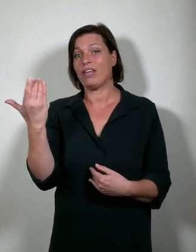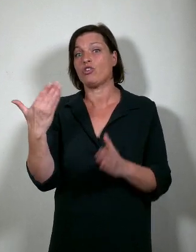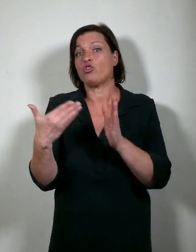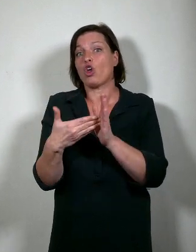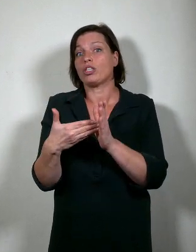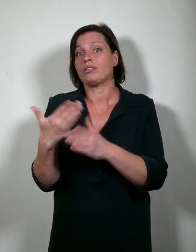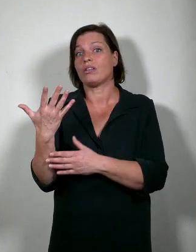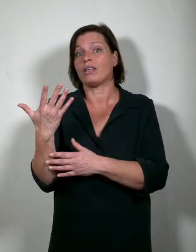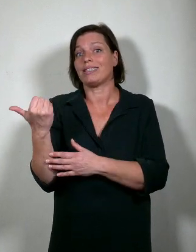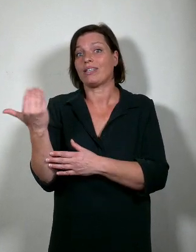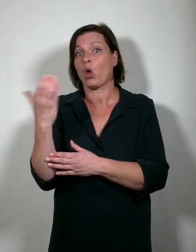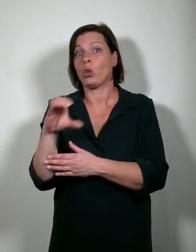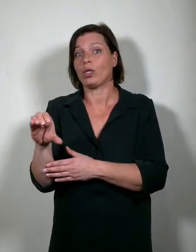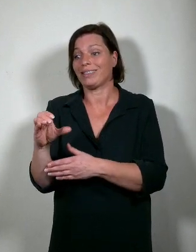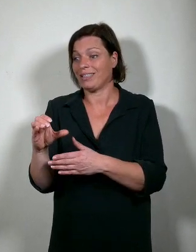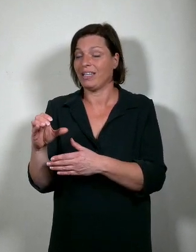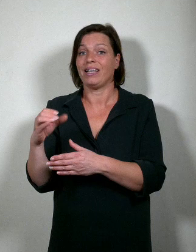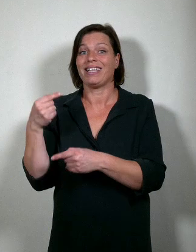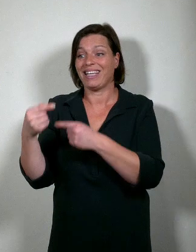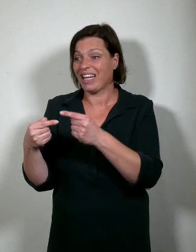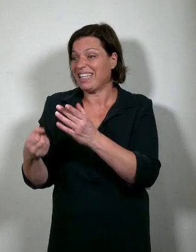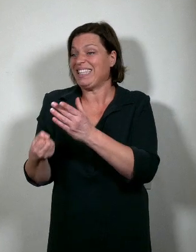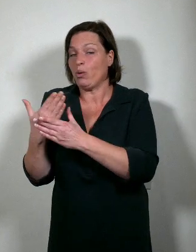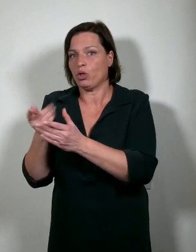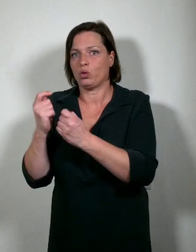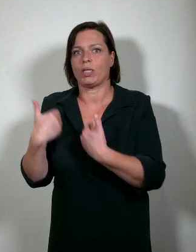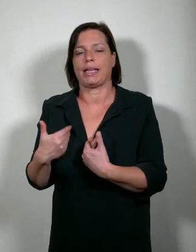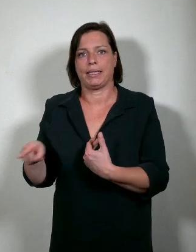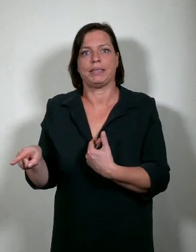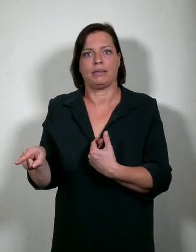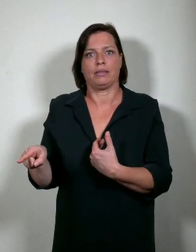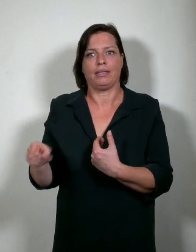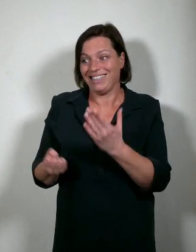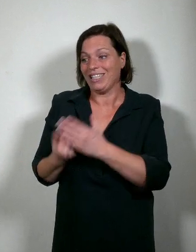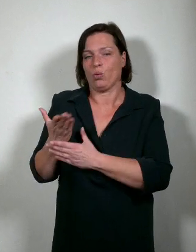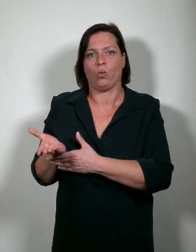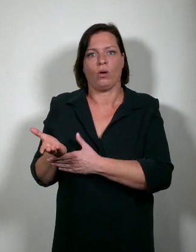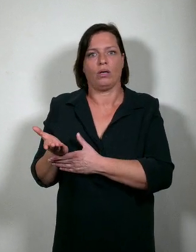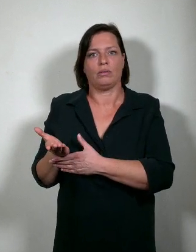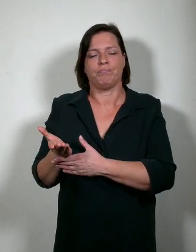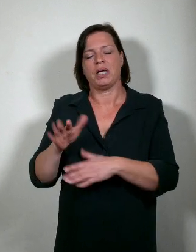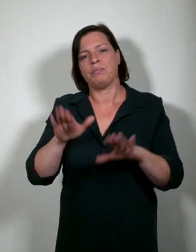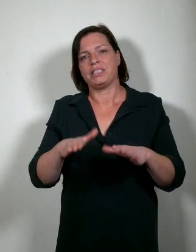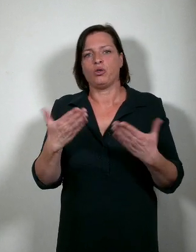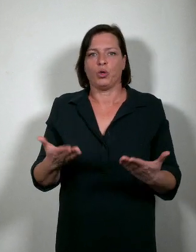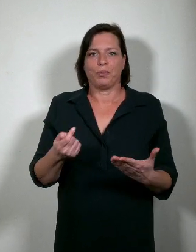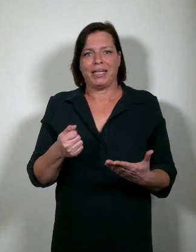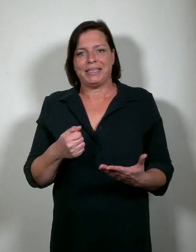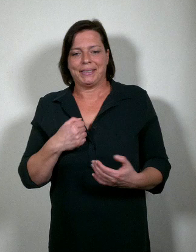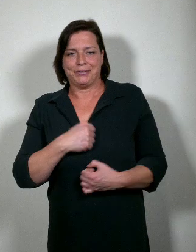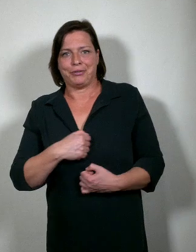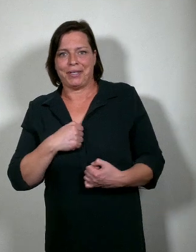generatiestudenten, nieuwe studenten. Nu, ik ga het misschien een beetje vervelend vaderlijk doen.